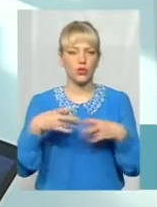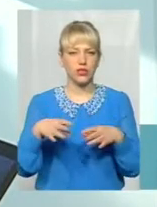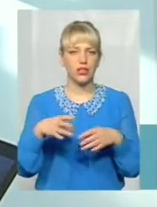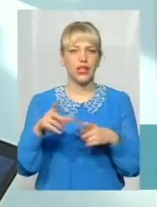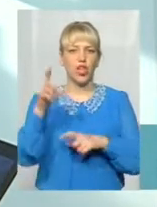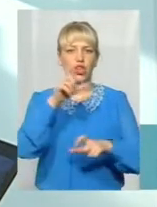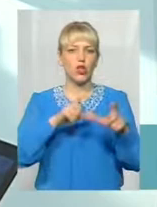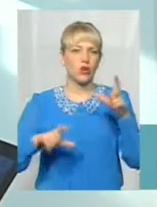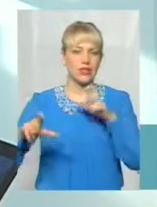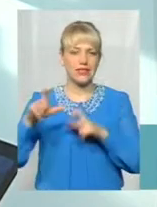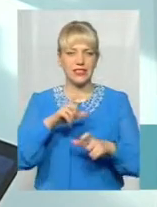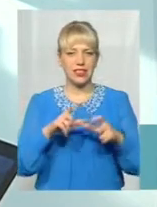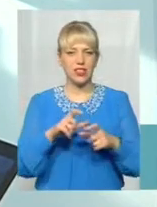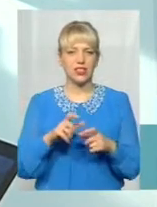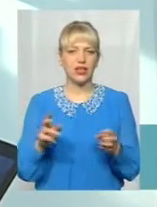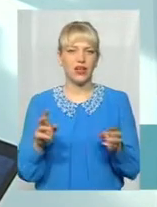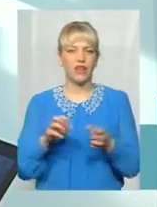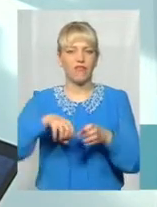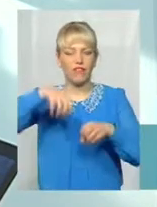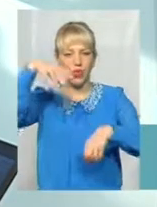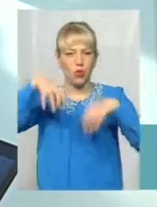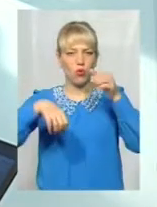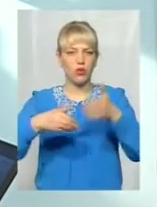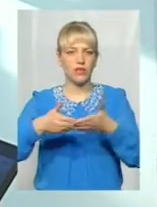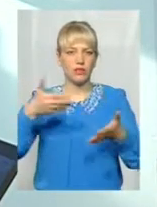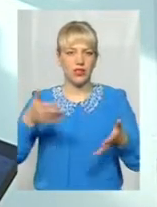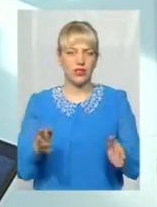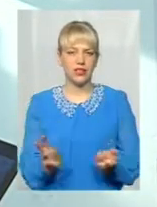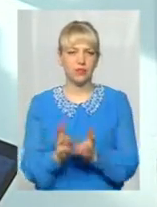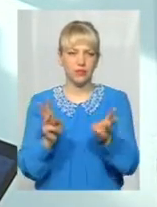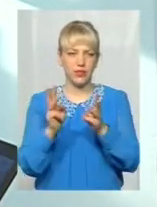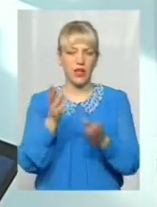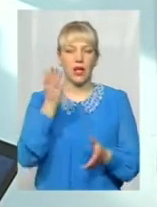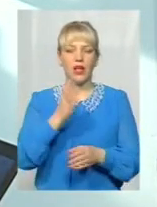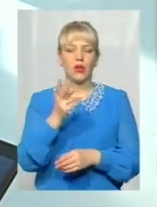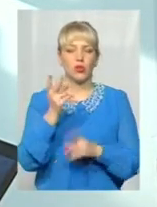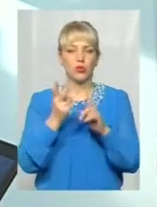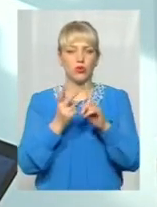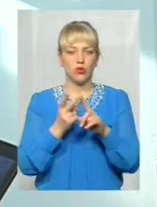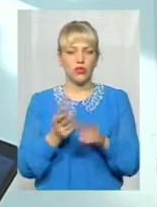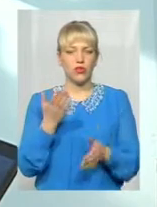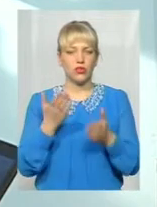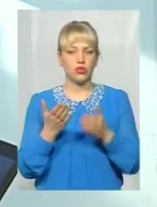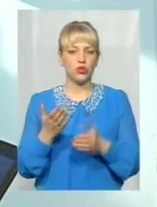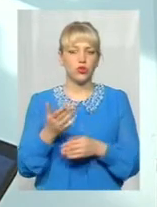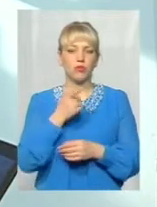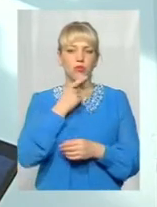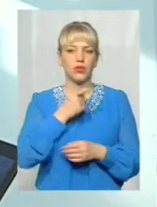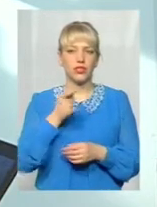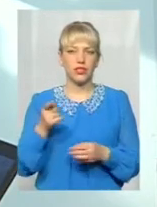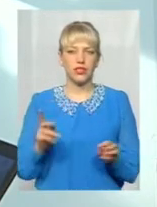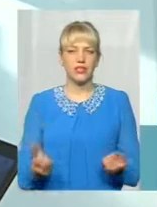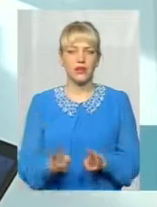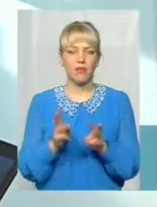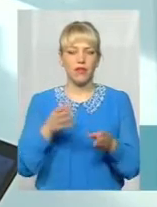Це по-перше. По-друге, якщо, не дай Боже, під час спалювання сміття